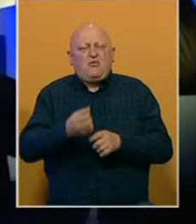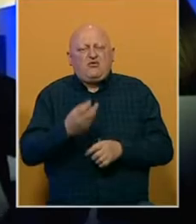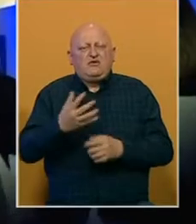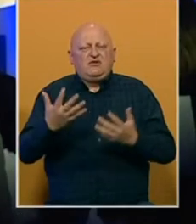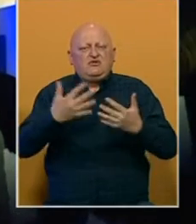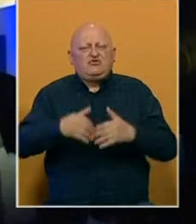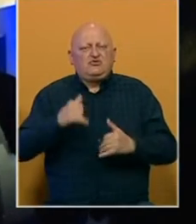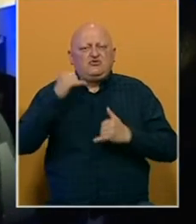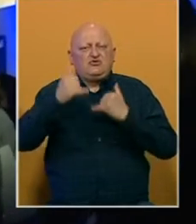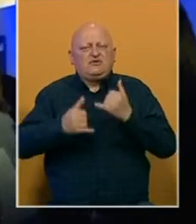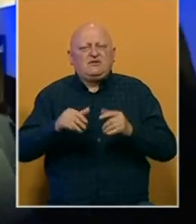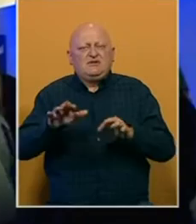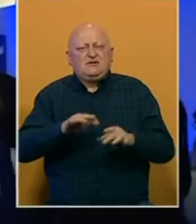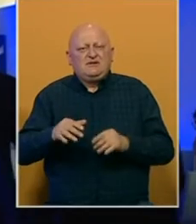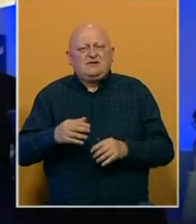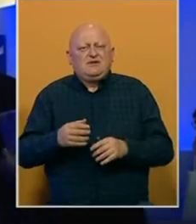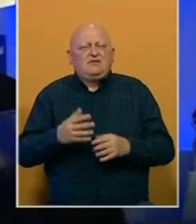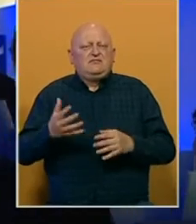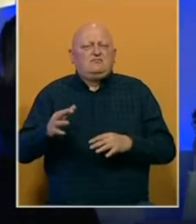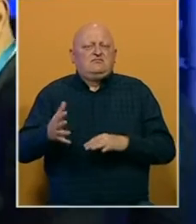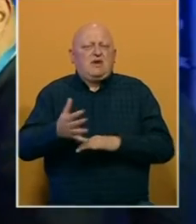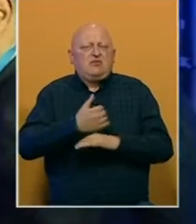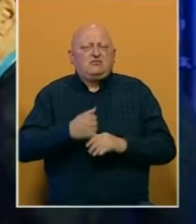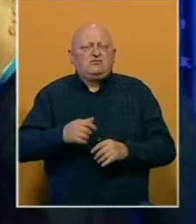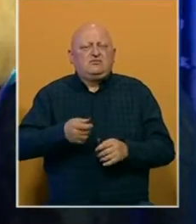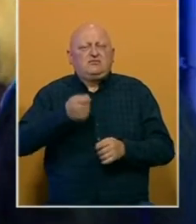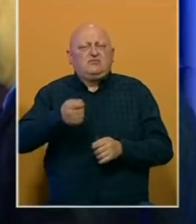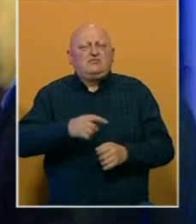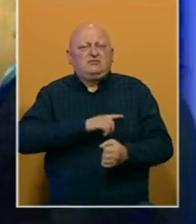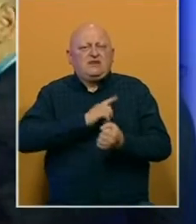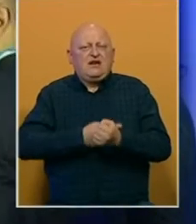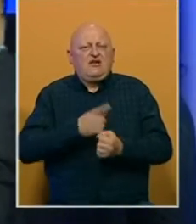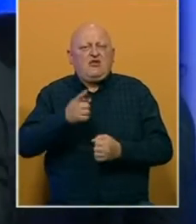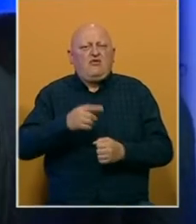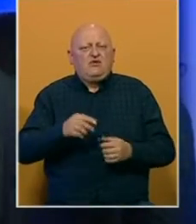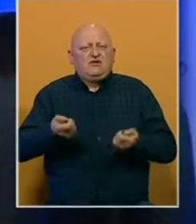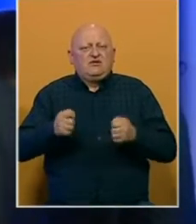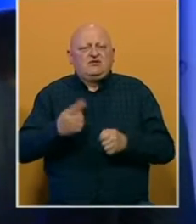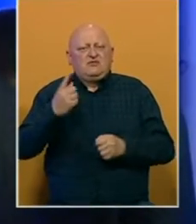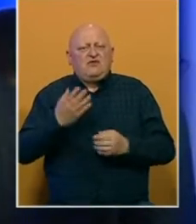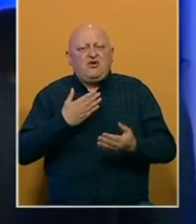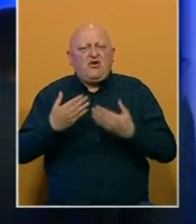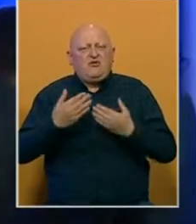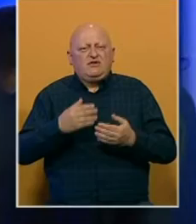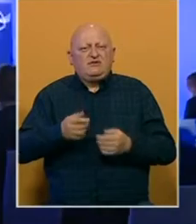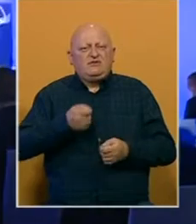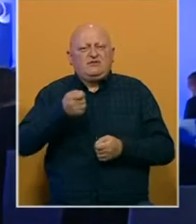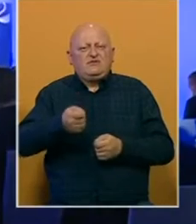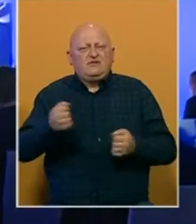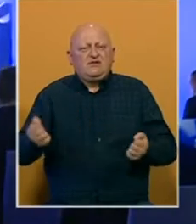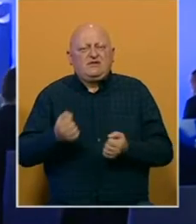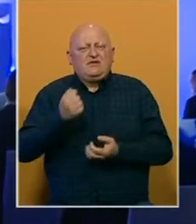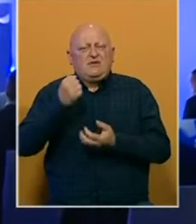industrije i turizma, digitalizaciji privrede i promociji investicijonih potencijala. Ovo je zaključak prve konferencije Investicijono